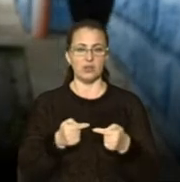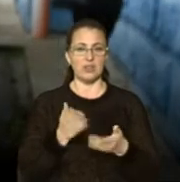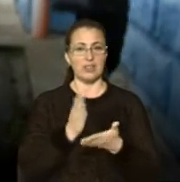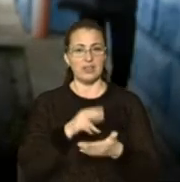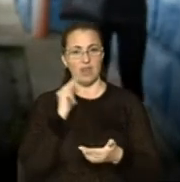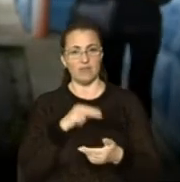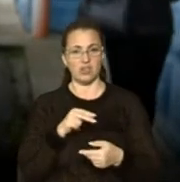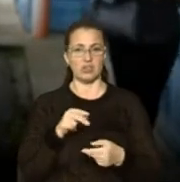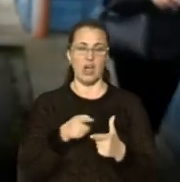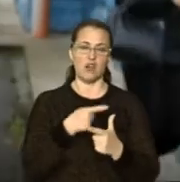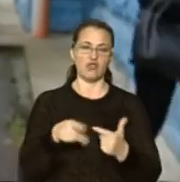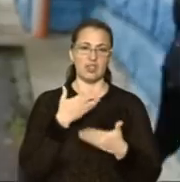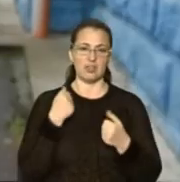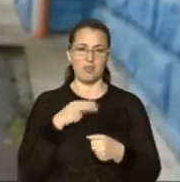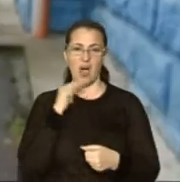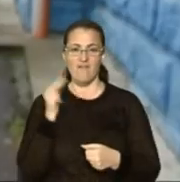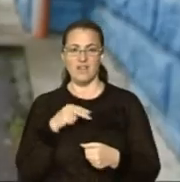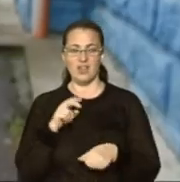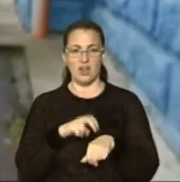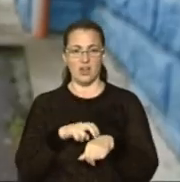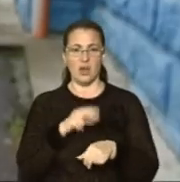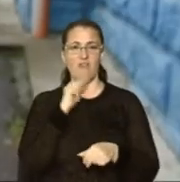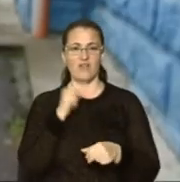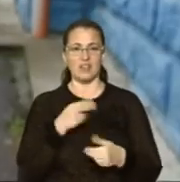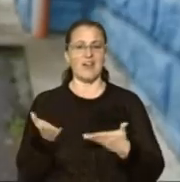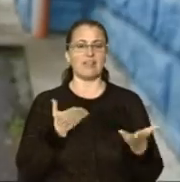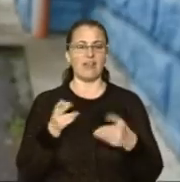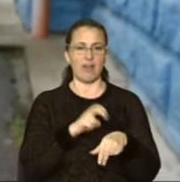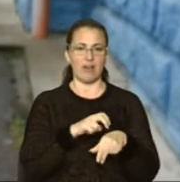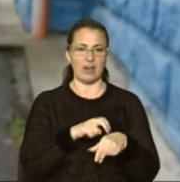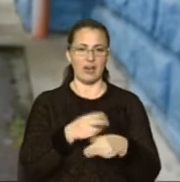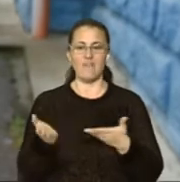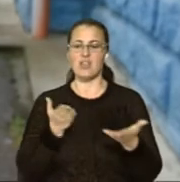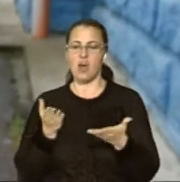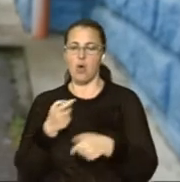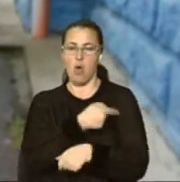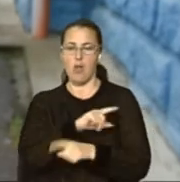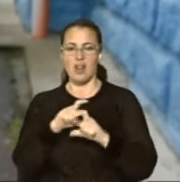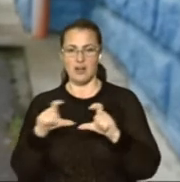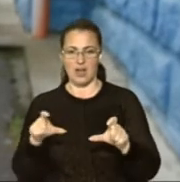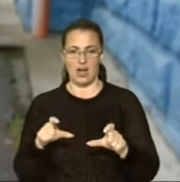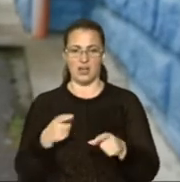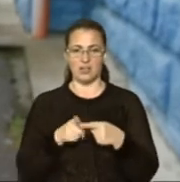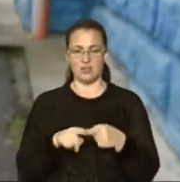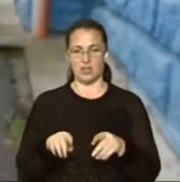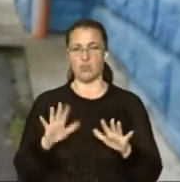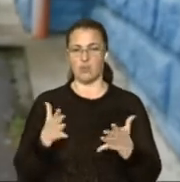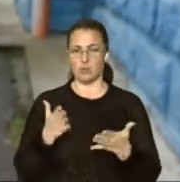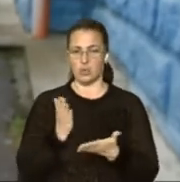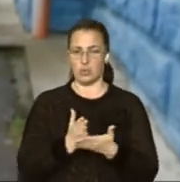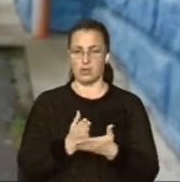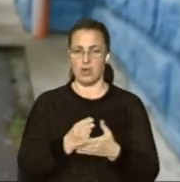вина чи нема вина лікаря, вина яких лікарів, якої лікарні в даному випадку є,